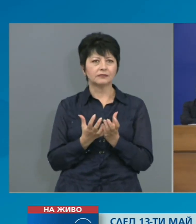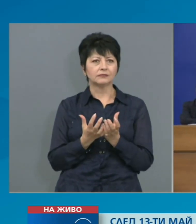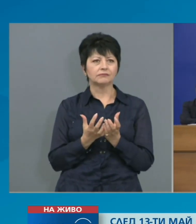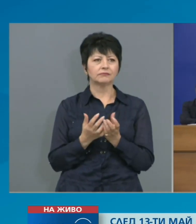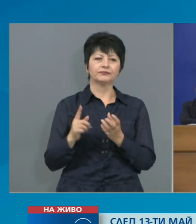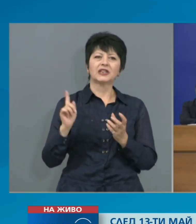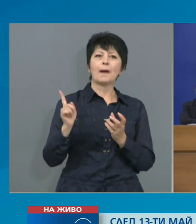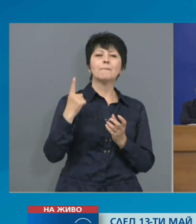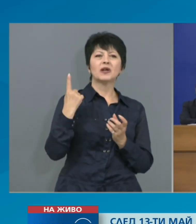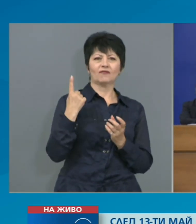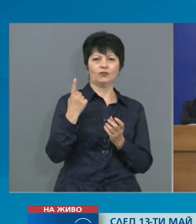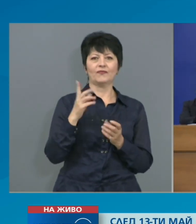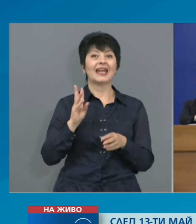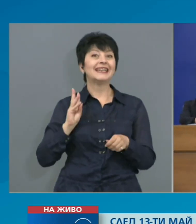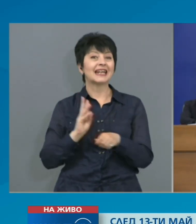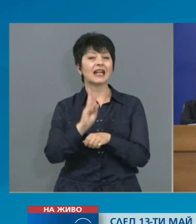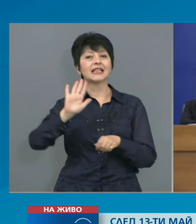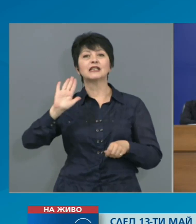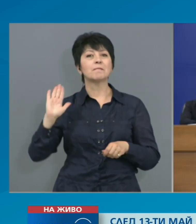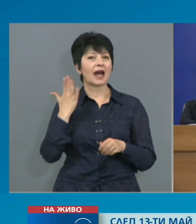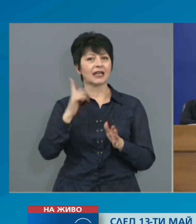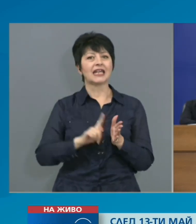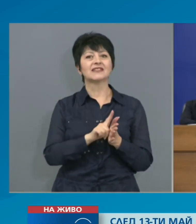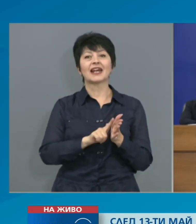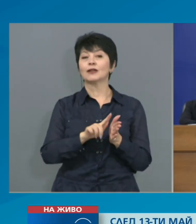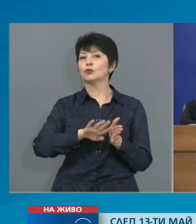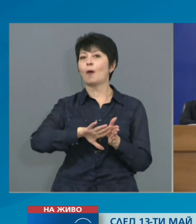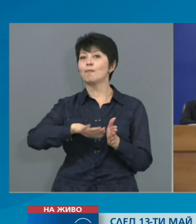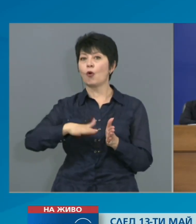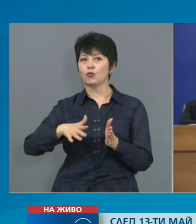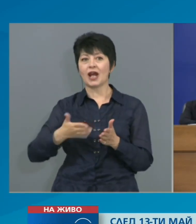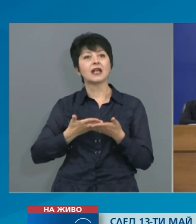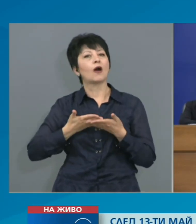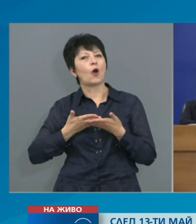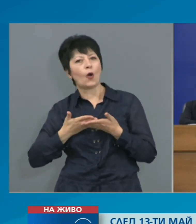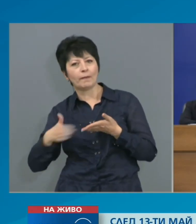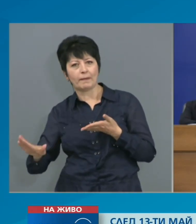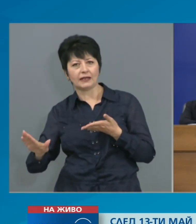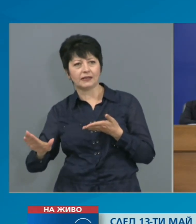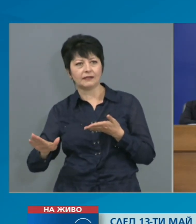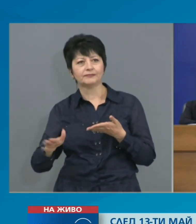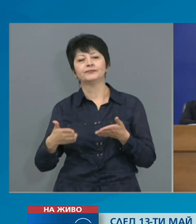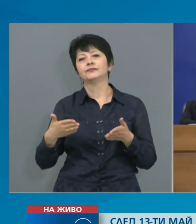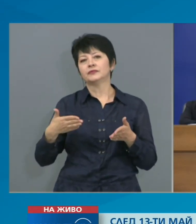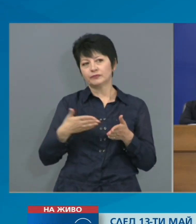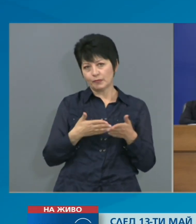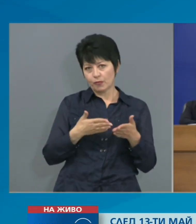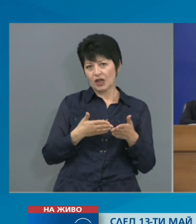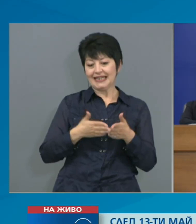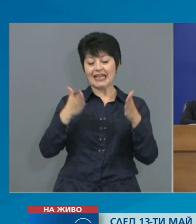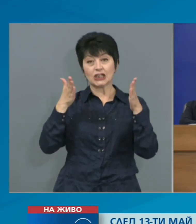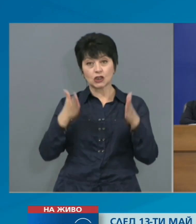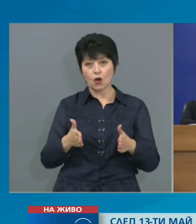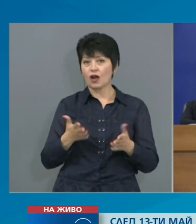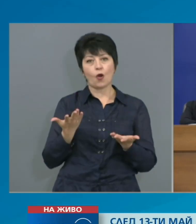първо на 13 мая извърненото положение отпада, поради изтичане на срока, за който е